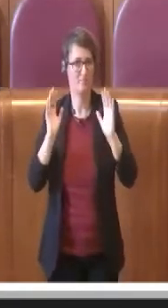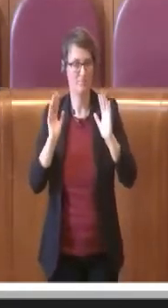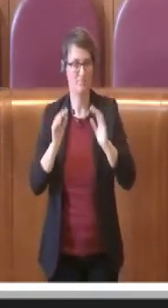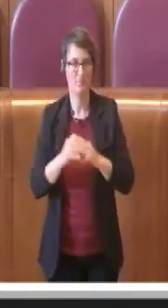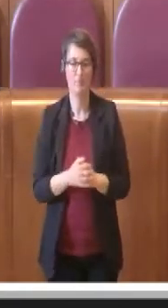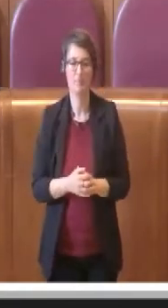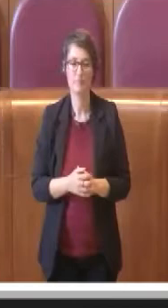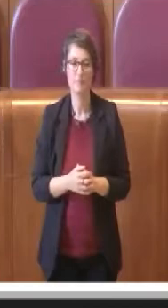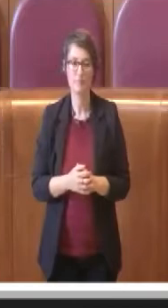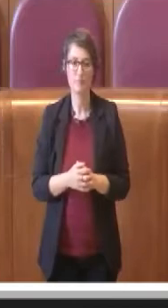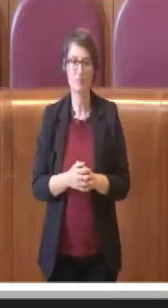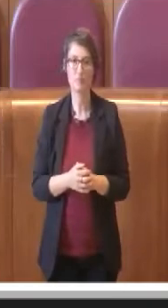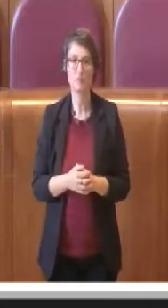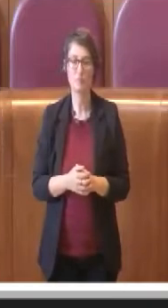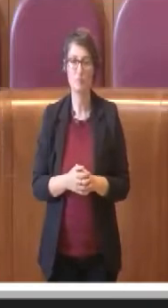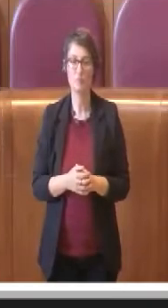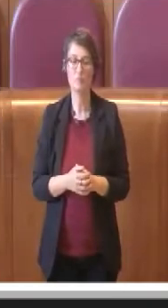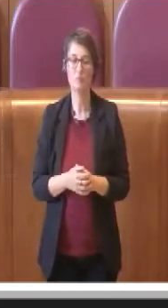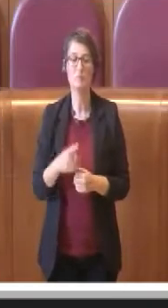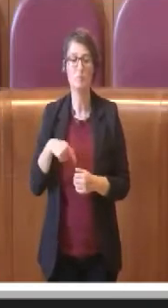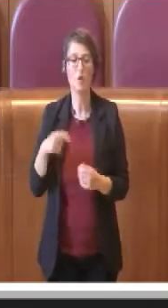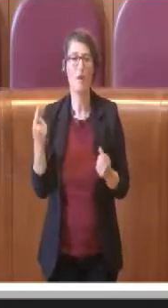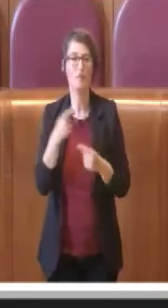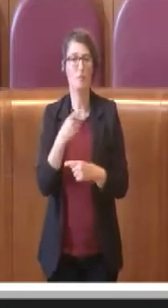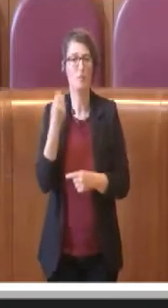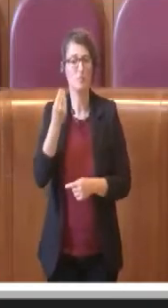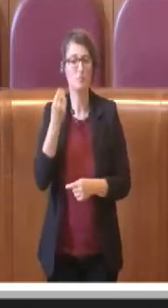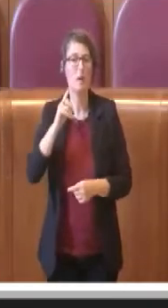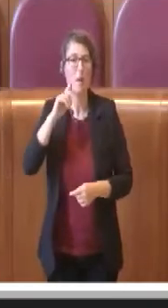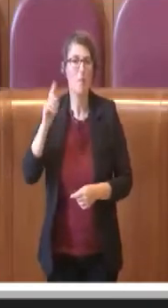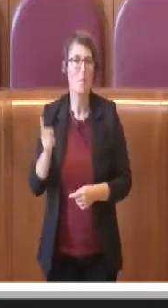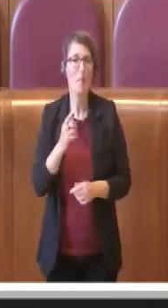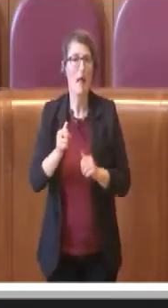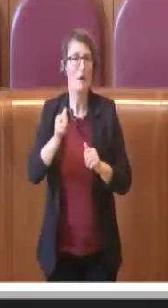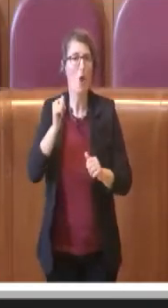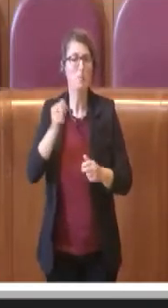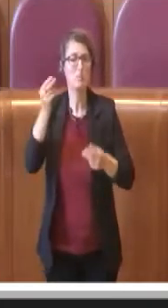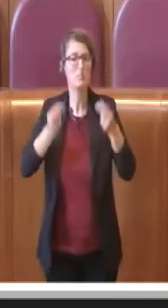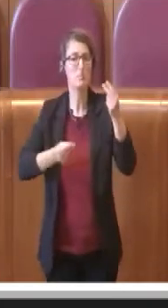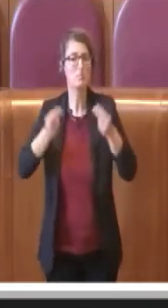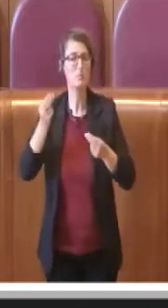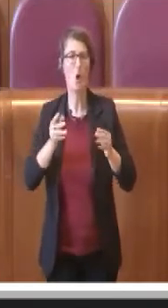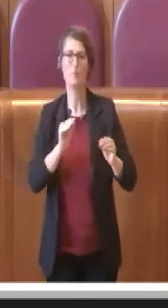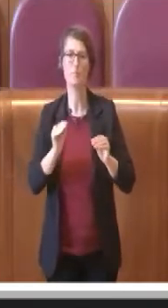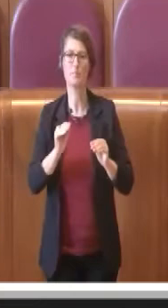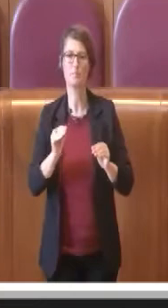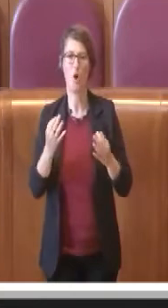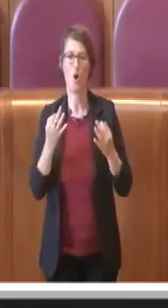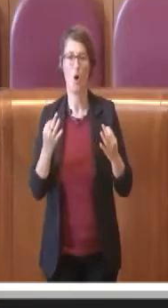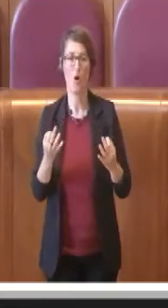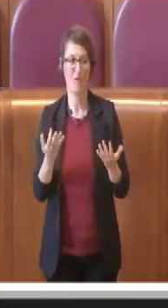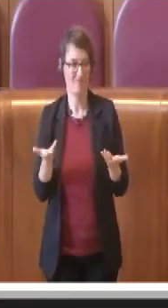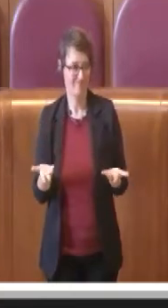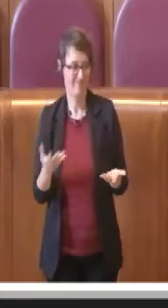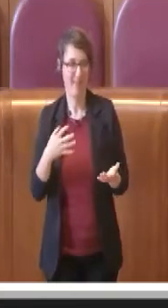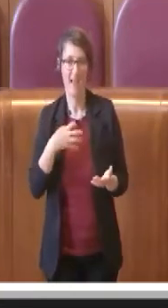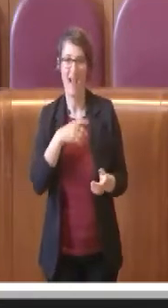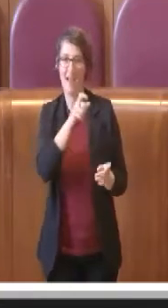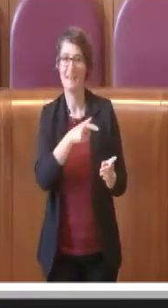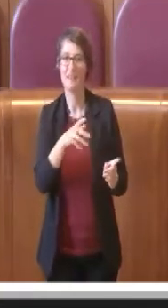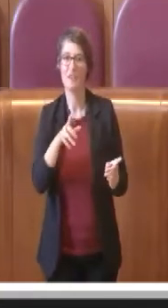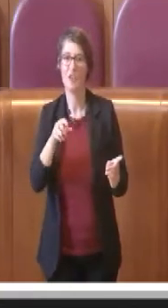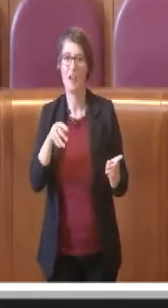rimettere i conti in ordine, come ha fatto l'assessore Lemetti. Lemetti ha fatto un lavoro straordinario sui conti